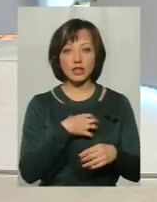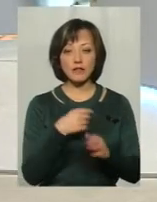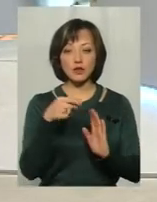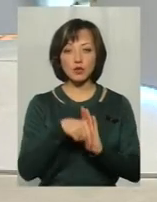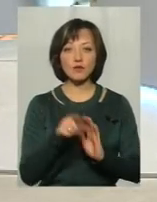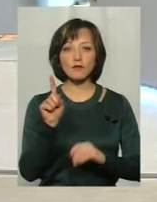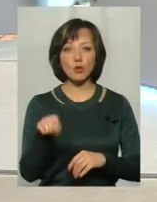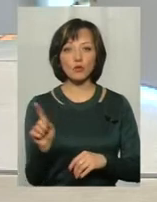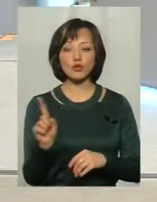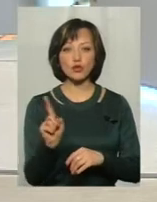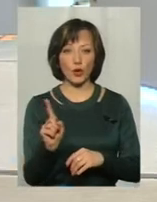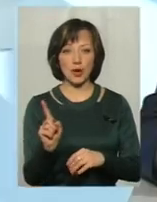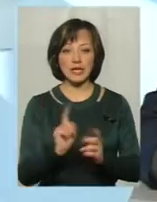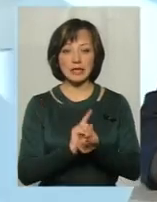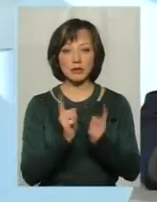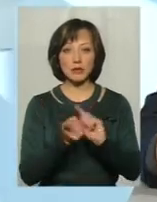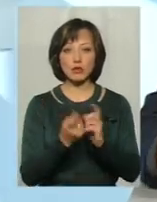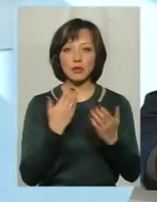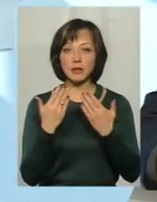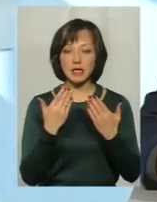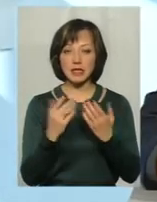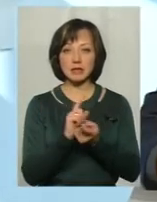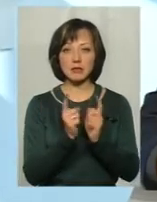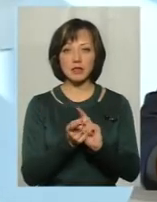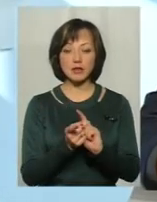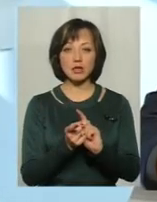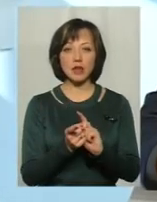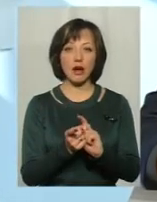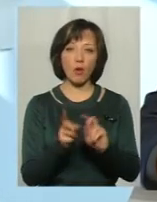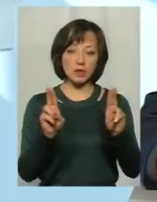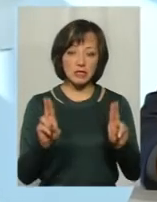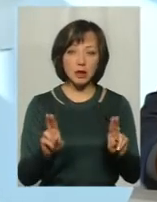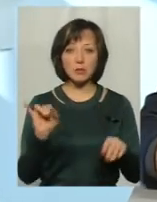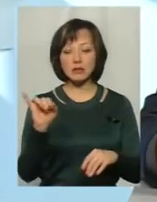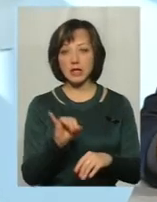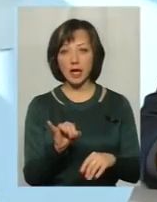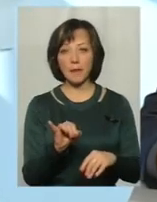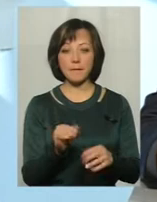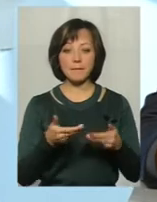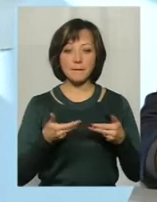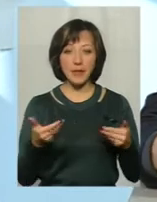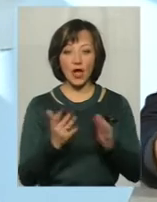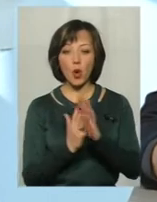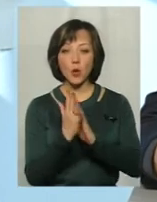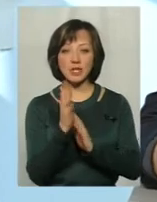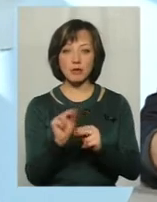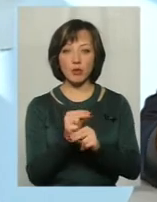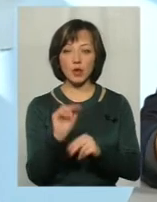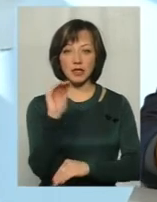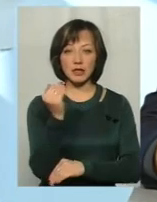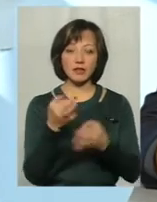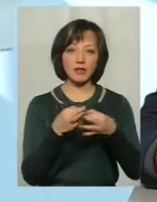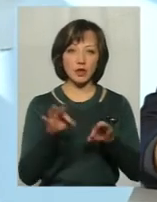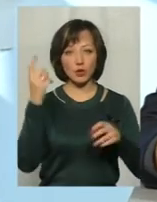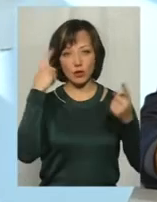сутність полягає в тому, що змінюється підхід, змінюється концепт, і ми зростимо дитину, яка є вільною, яка